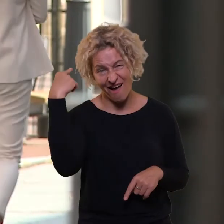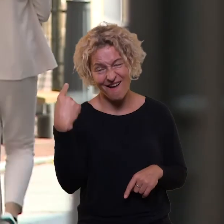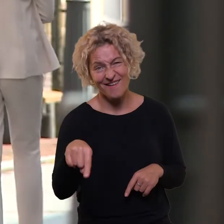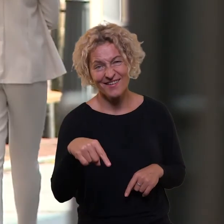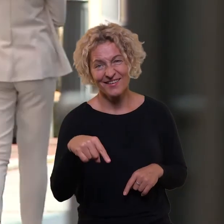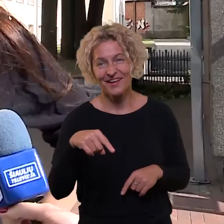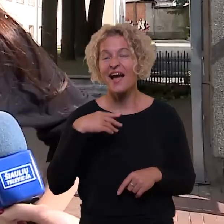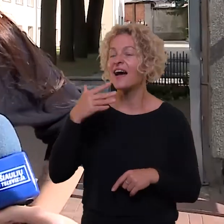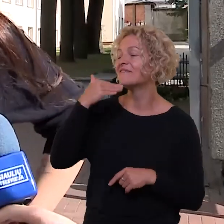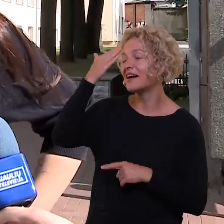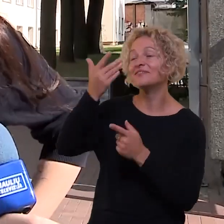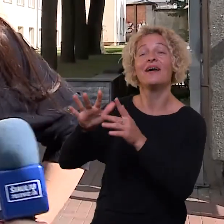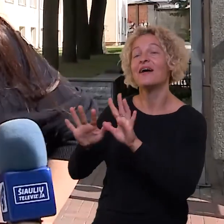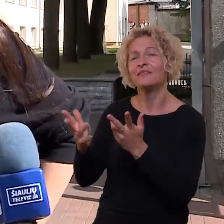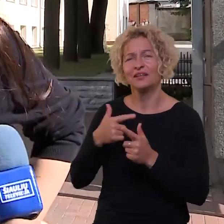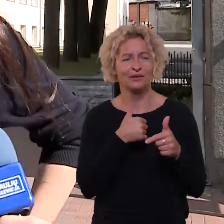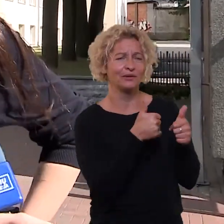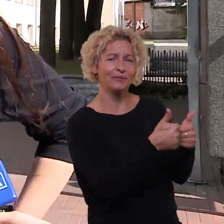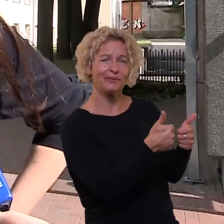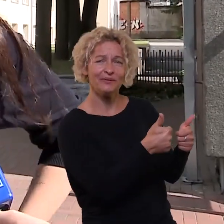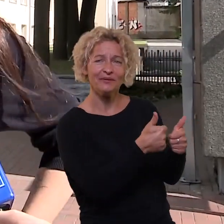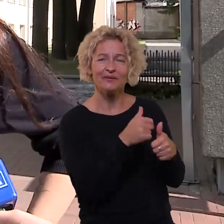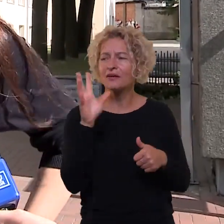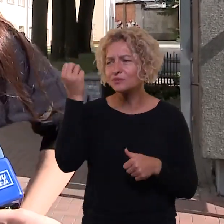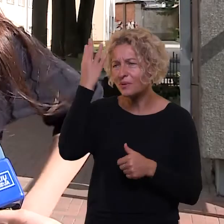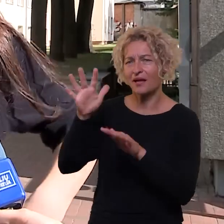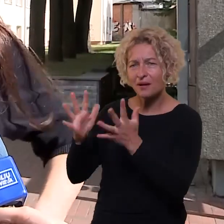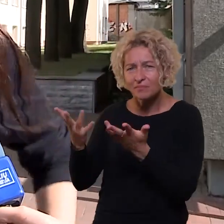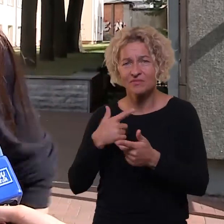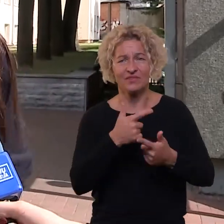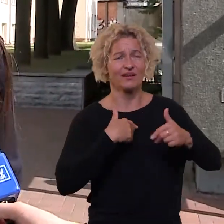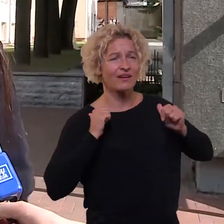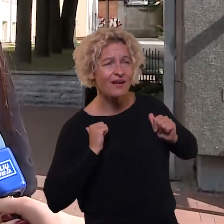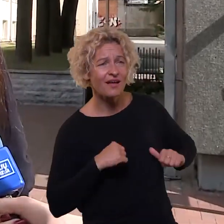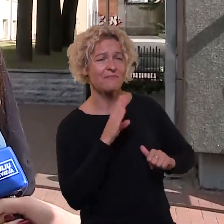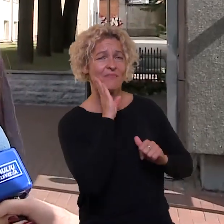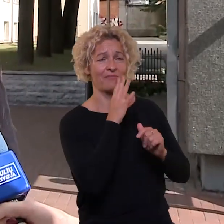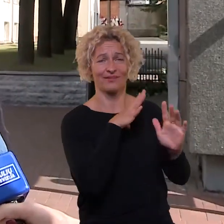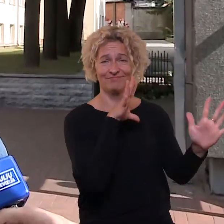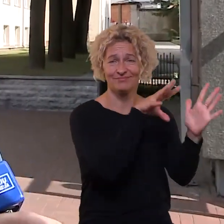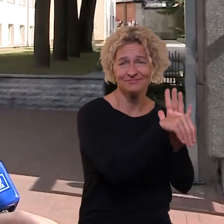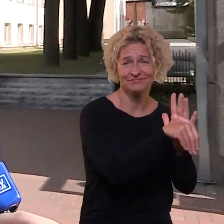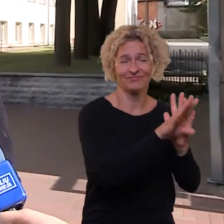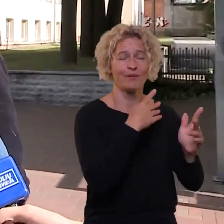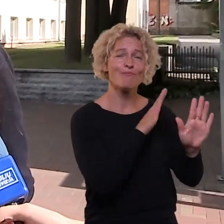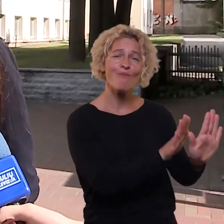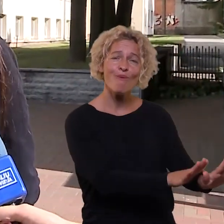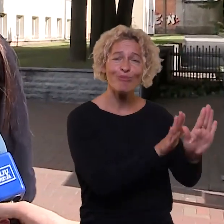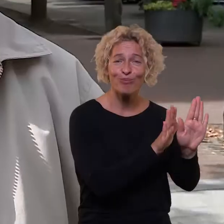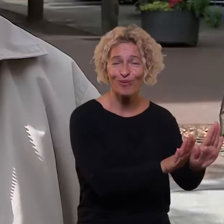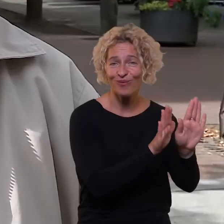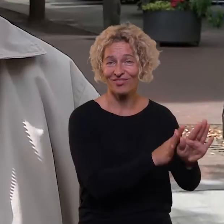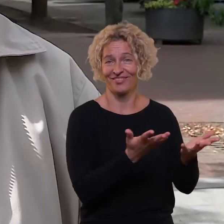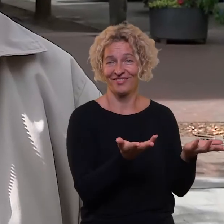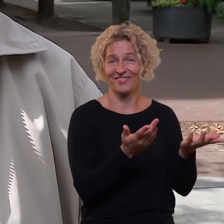vasara buvo? Gera. O ką reiškia gera? Ramiai pas mamą šiuliuose, jisai fainai, niekur nevažiavame šiuliu ir labai gerai.